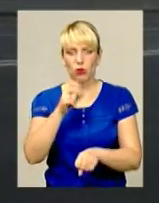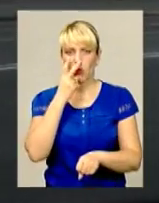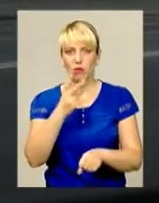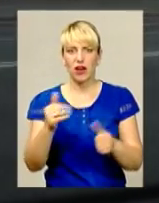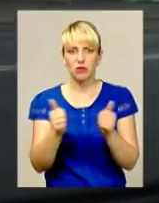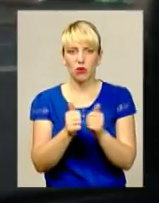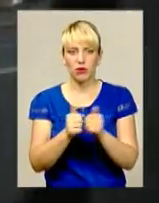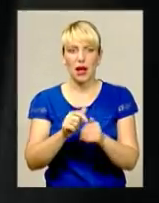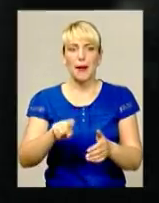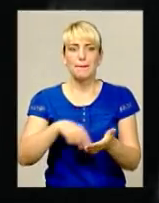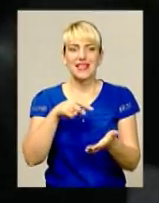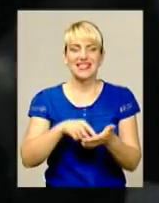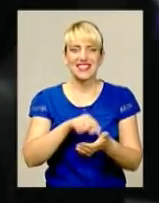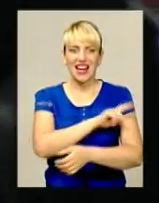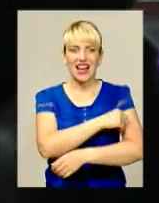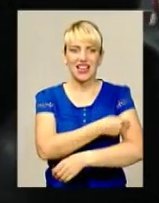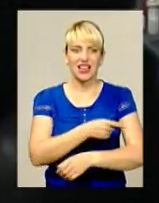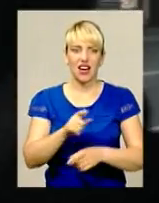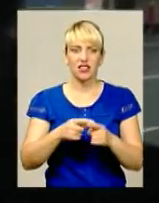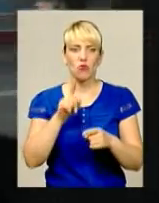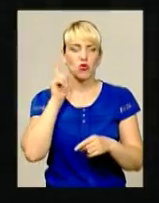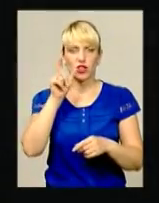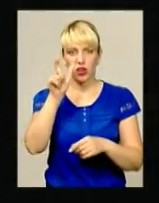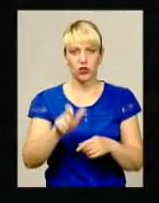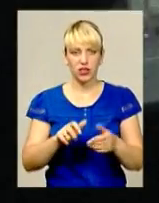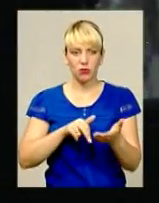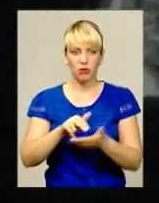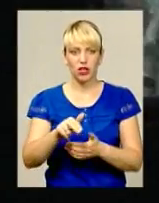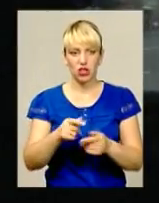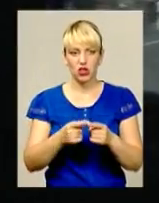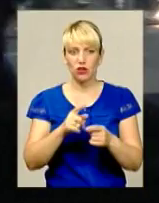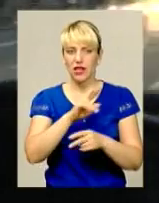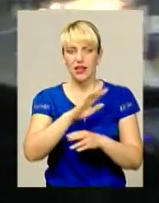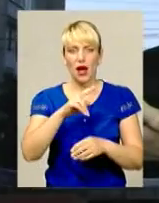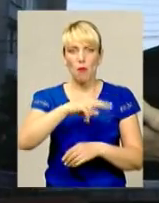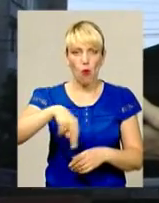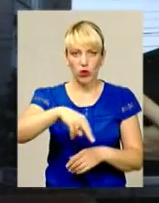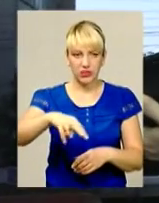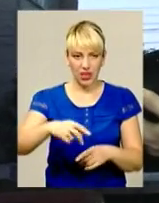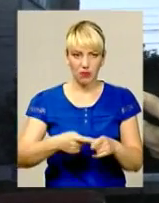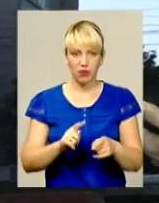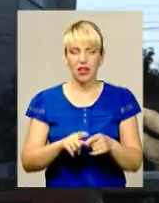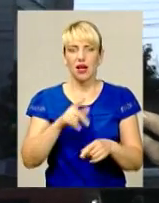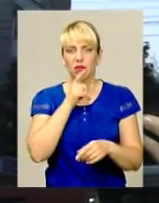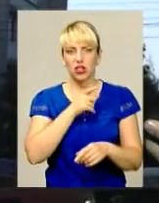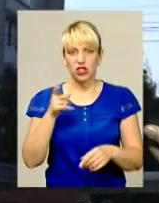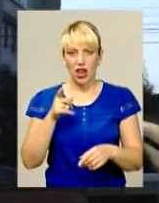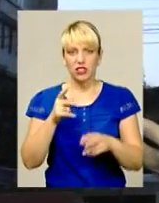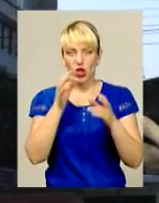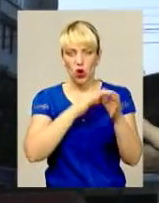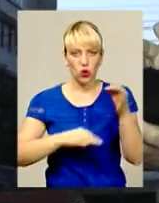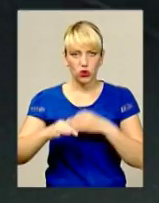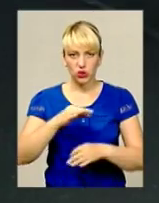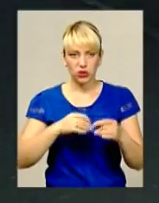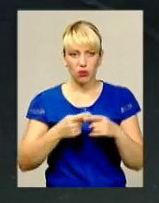поблизу міської лікарні. Молодий чоловік прийшов дорогу за 50 метрів від зебри. Під час розмови патрульні фіксують в нього ознаки